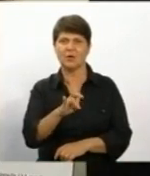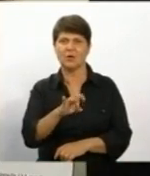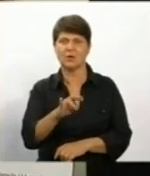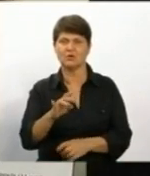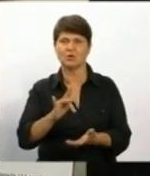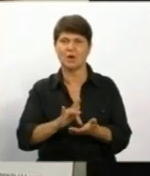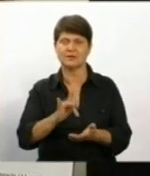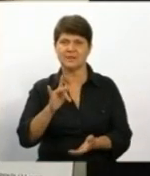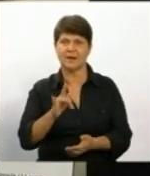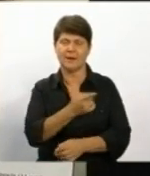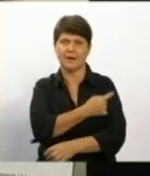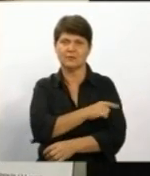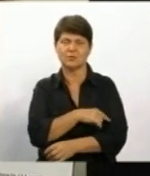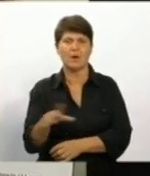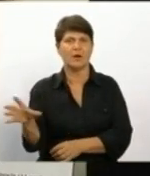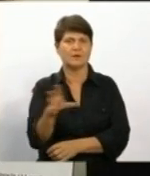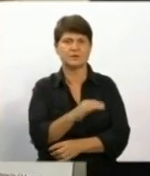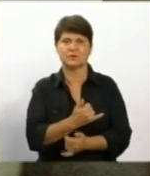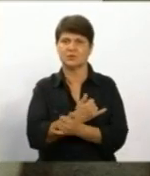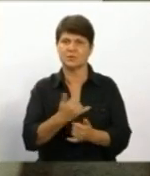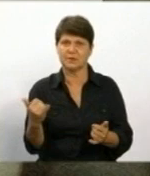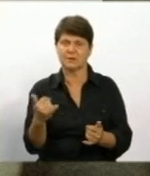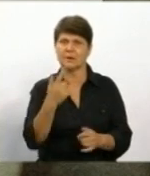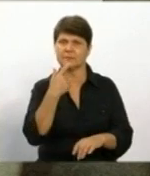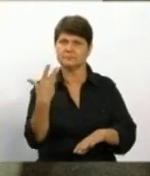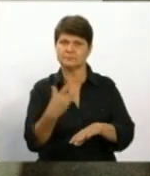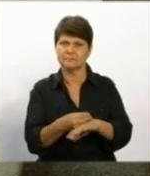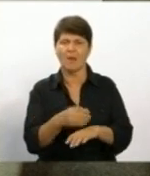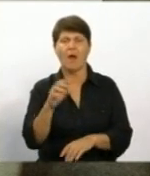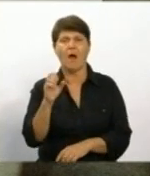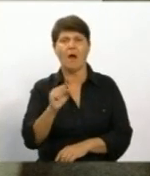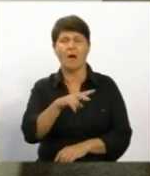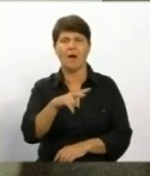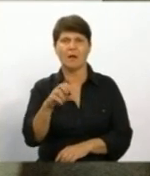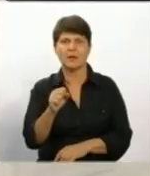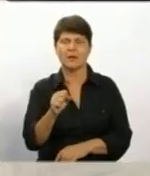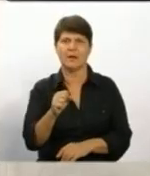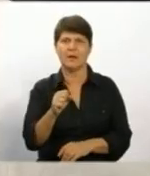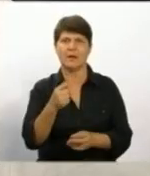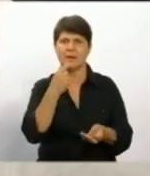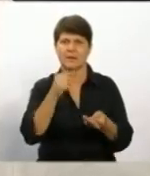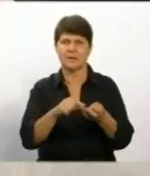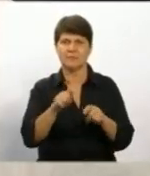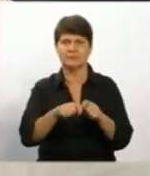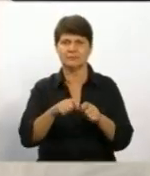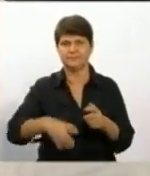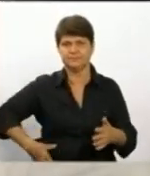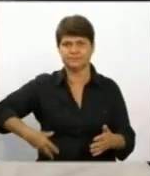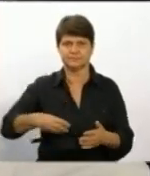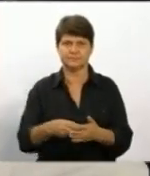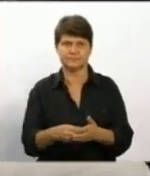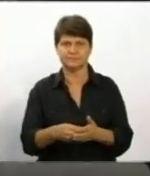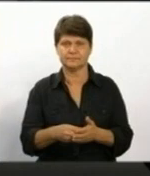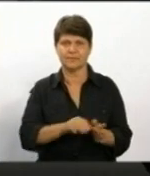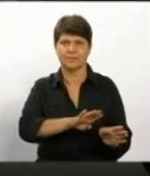інсуліном, а ось діагаджети, зокрема інсулінові помпи, купують за власний рахунок, додає Продиус. Держава, на жаль, сьогодні не може собі